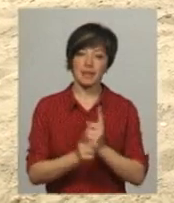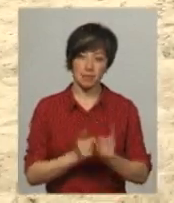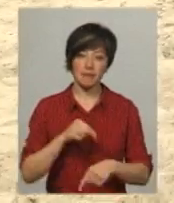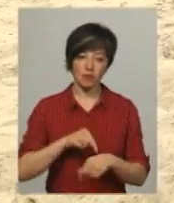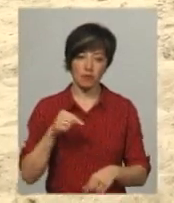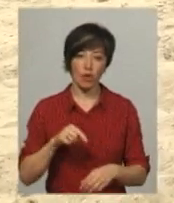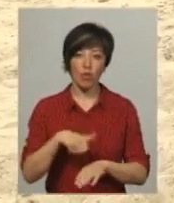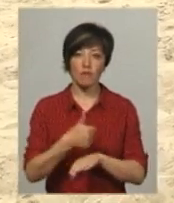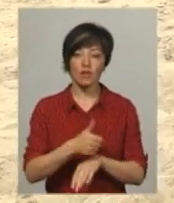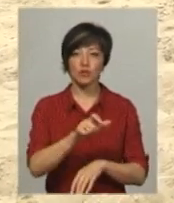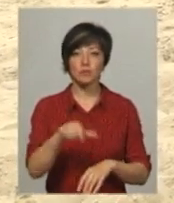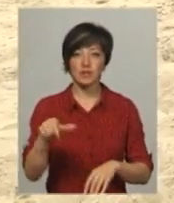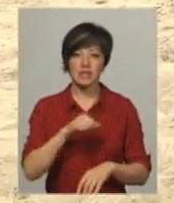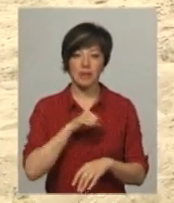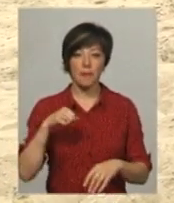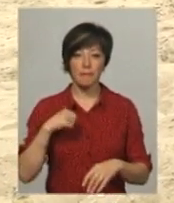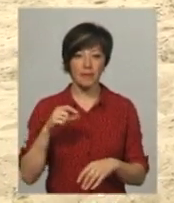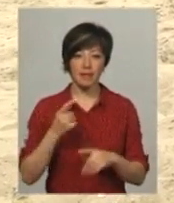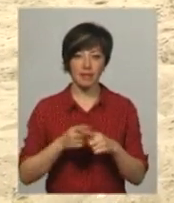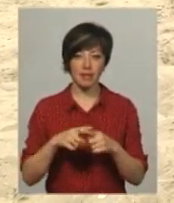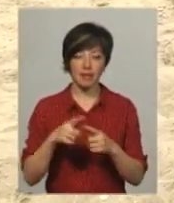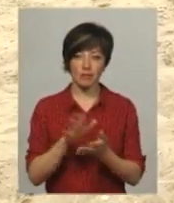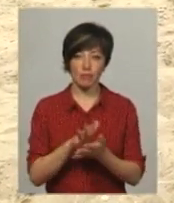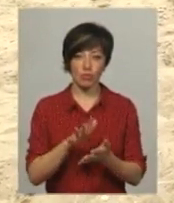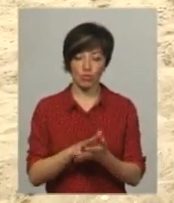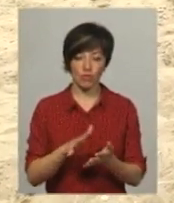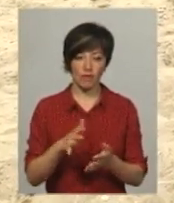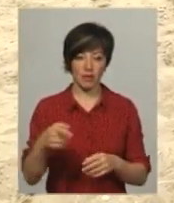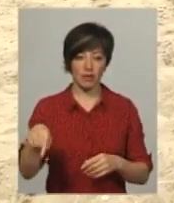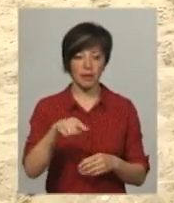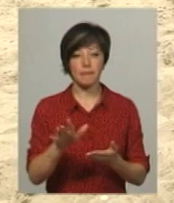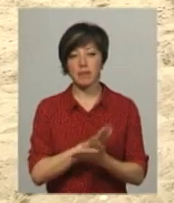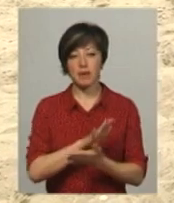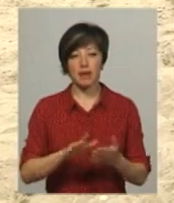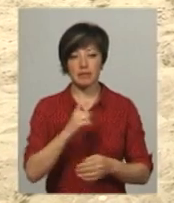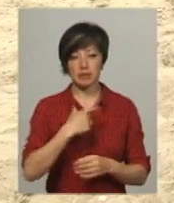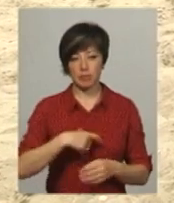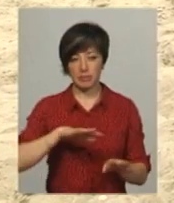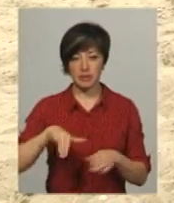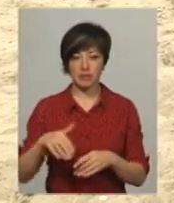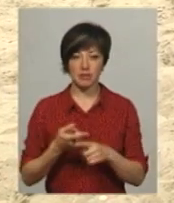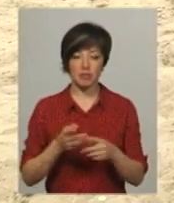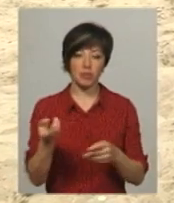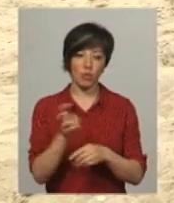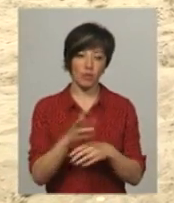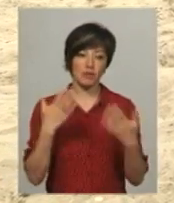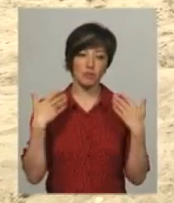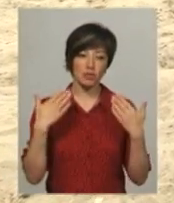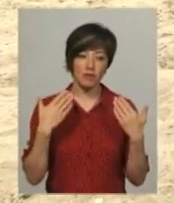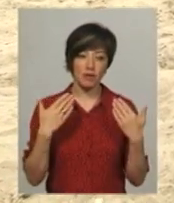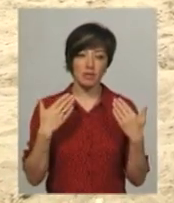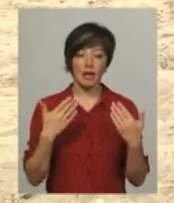відчуваються. Головне, щоб люди самі потім не забруднювали його. Прибиралися за собою, приходили відпочивати, бо якщо ми